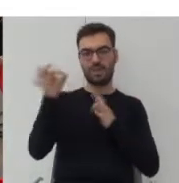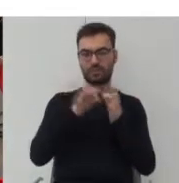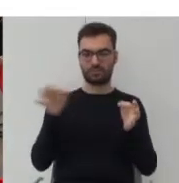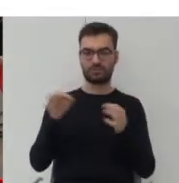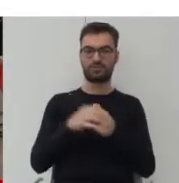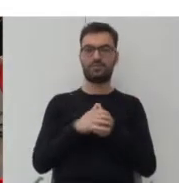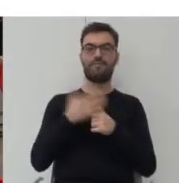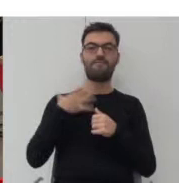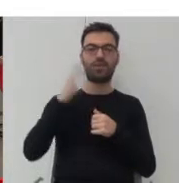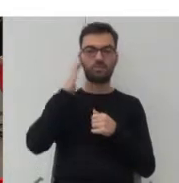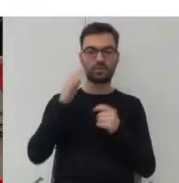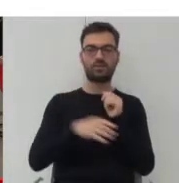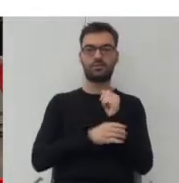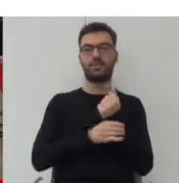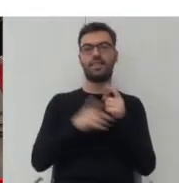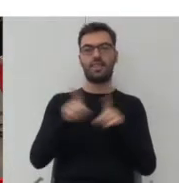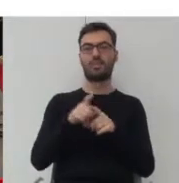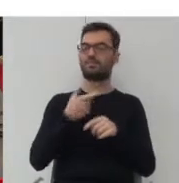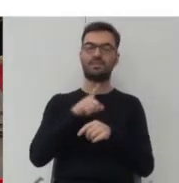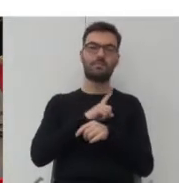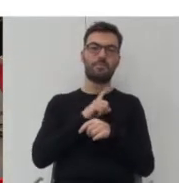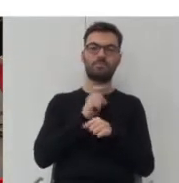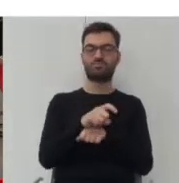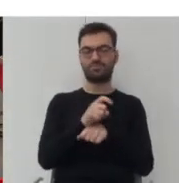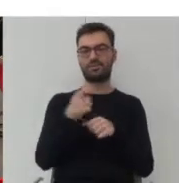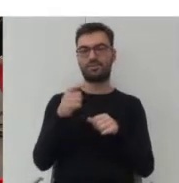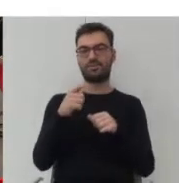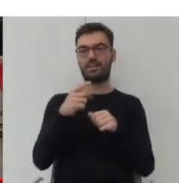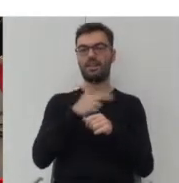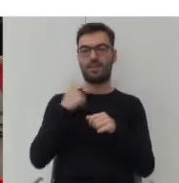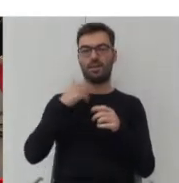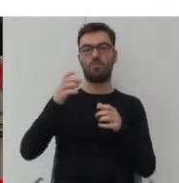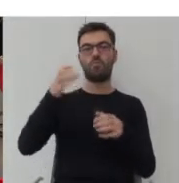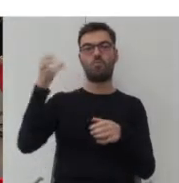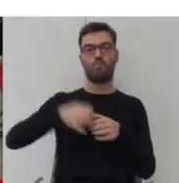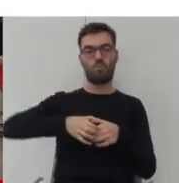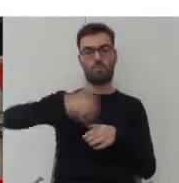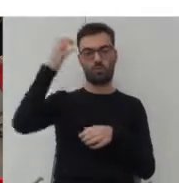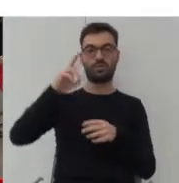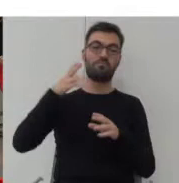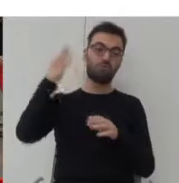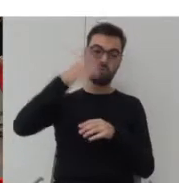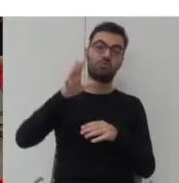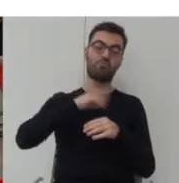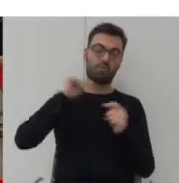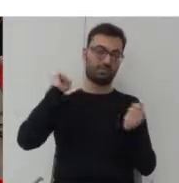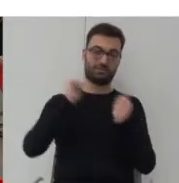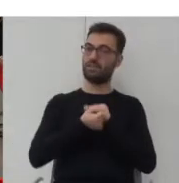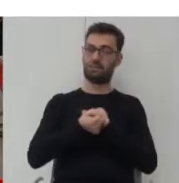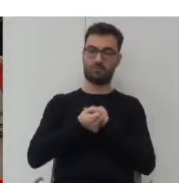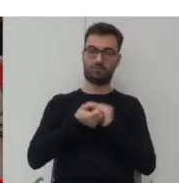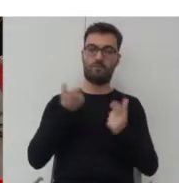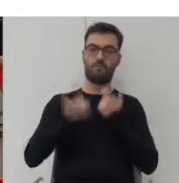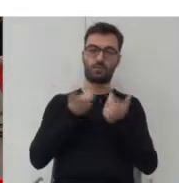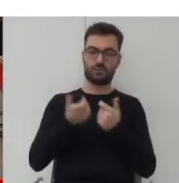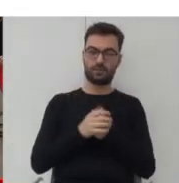samego oraz również zaniedbujemy ideę, że nasz budynek może kiedyś drastycznie zmienić swoją funkcję. I